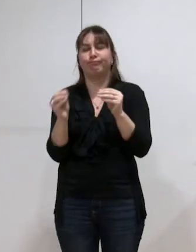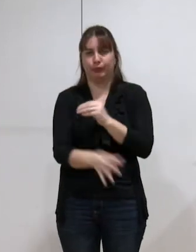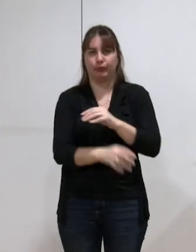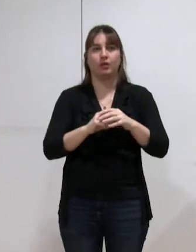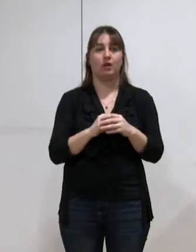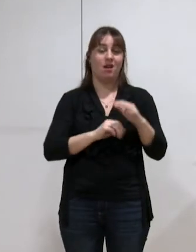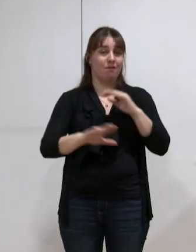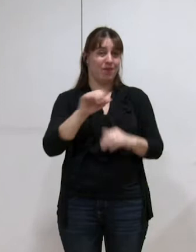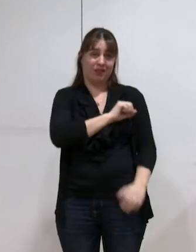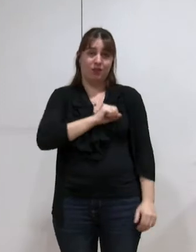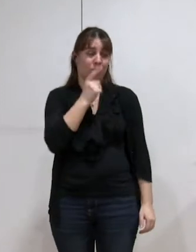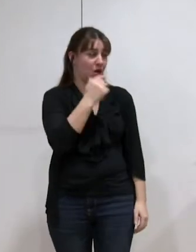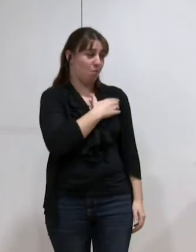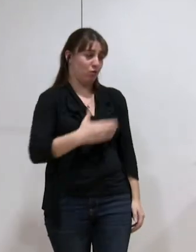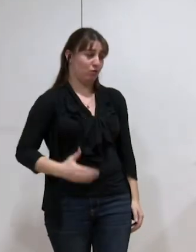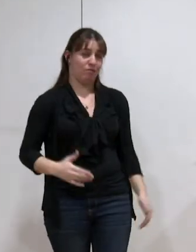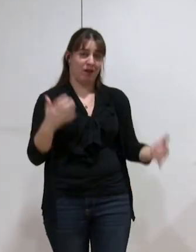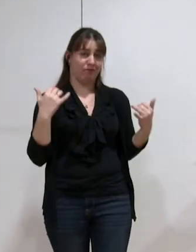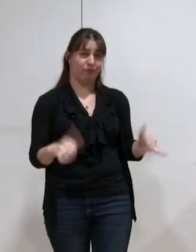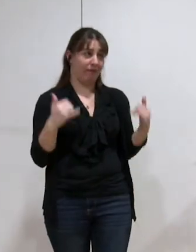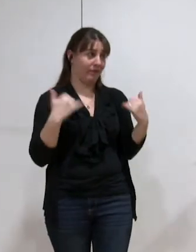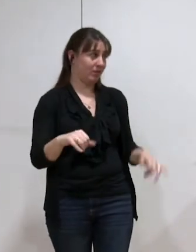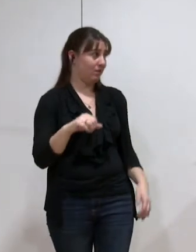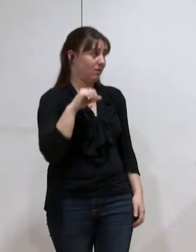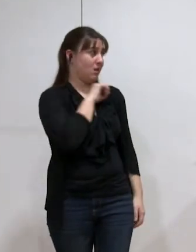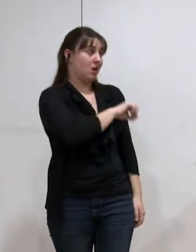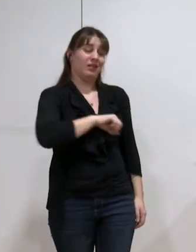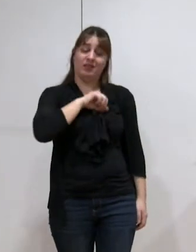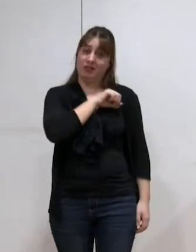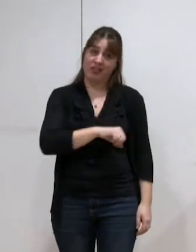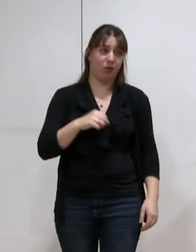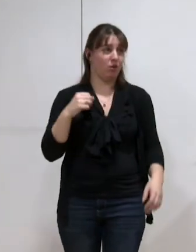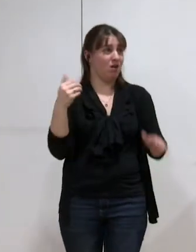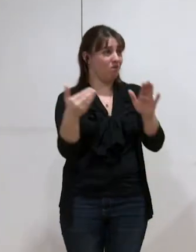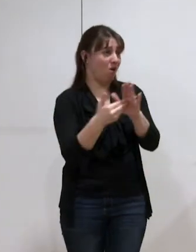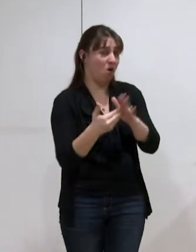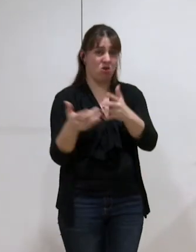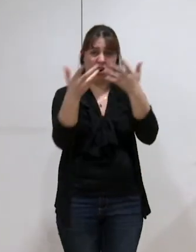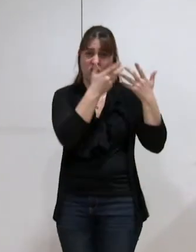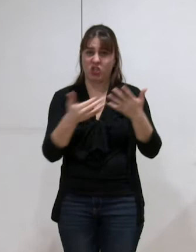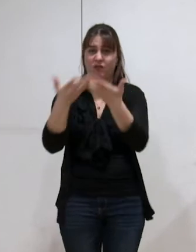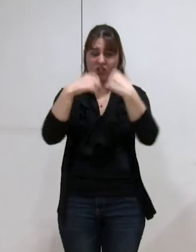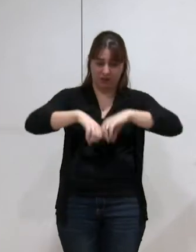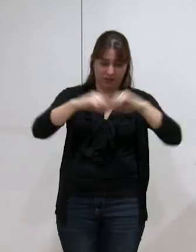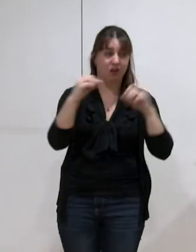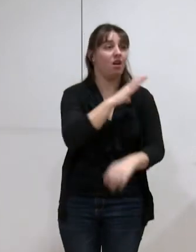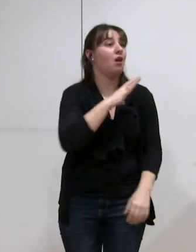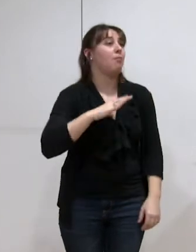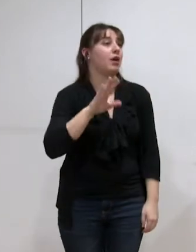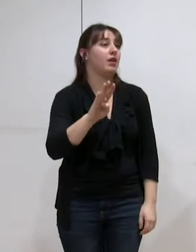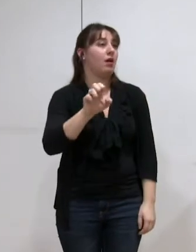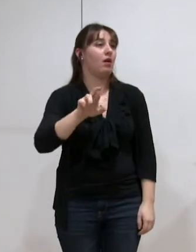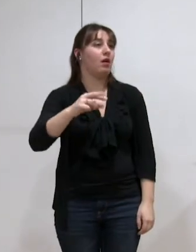Mais malheureusement, M. le maire, ce n'est pas encore tout. Je suis désolé. Désolé de rentrer encore dans les chiffres. Désolé, Mme Bernard, mais c'est